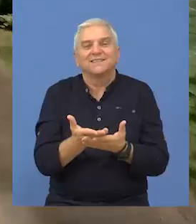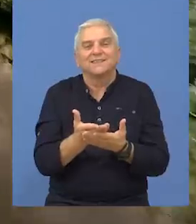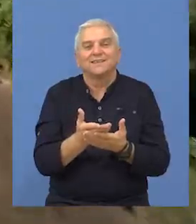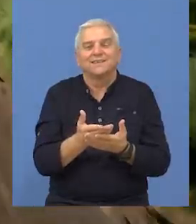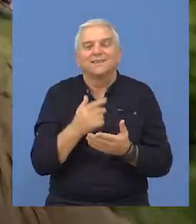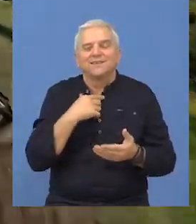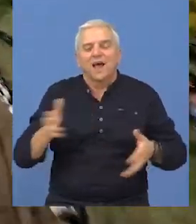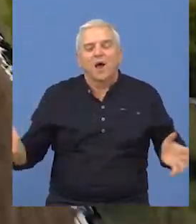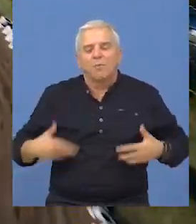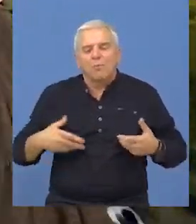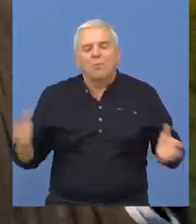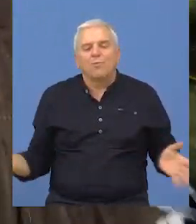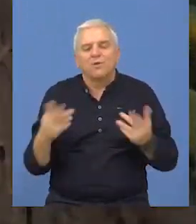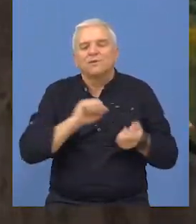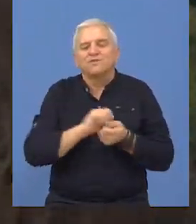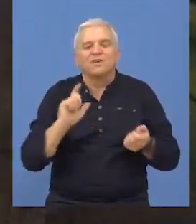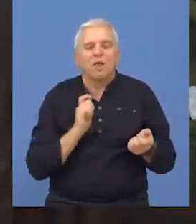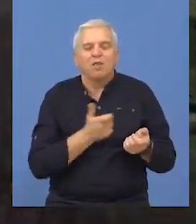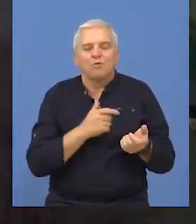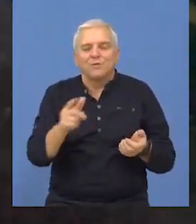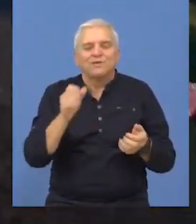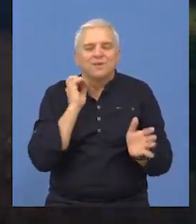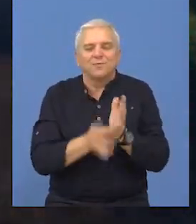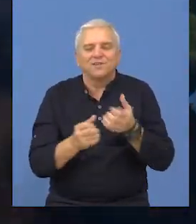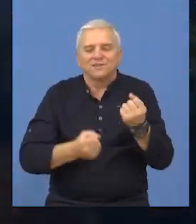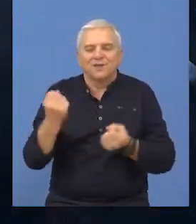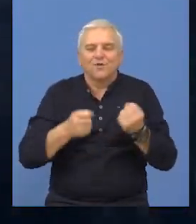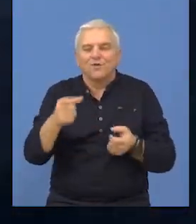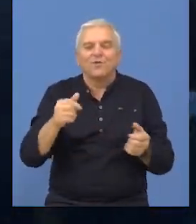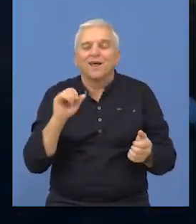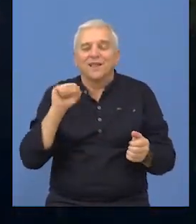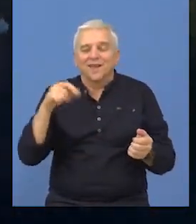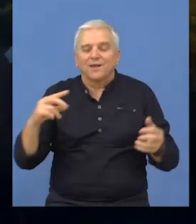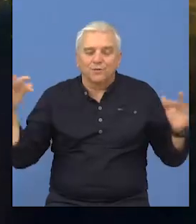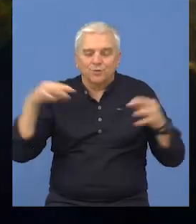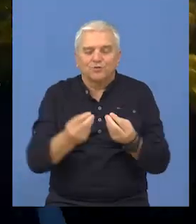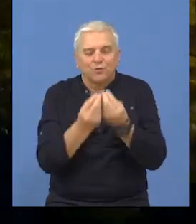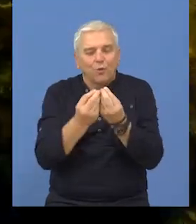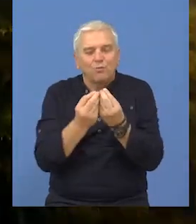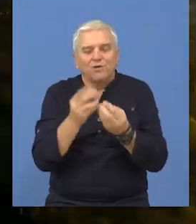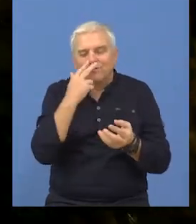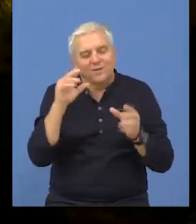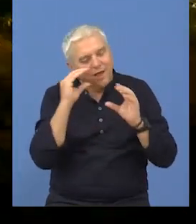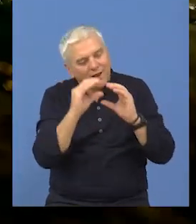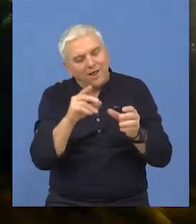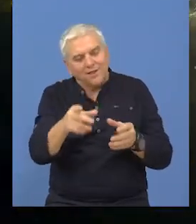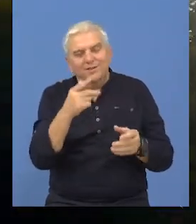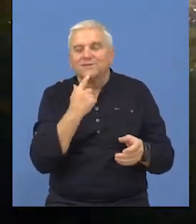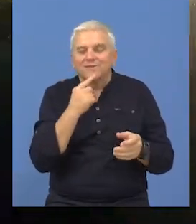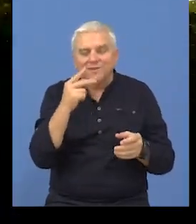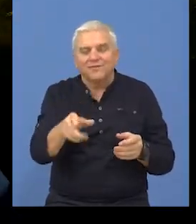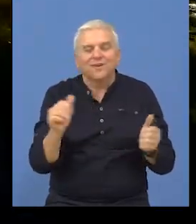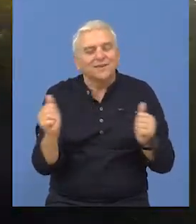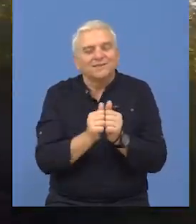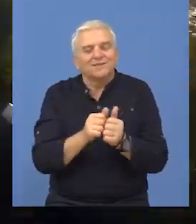jeste, ja verujem, najbolja motivacija svim ljubiteljima brze vožnje, da se okupe u okviru jednog kluba, da